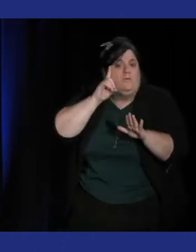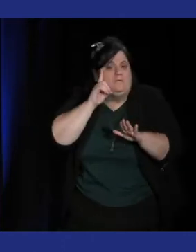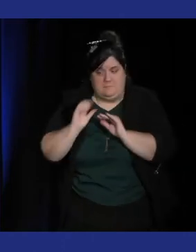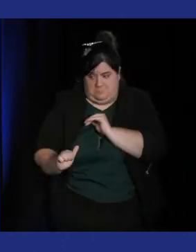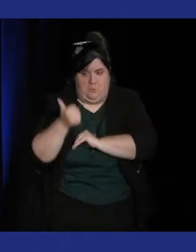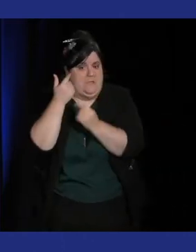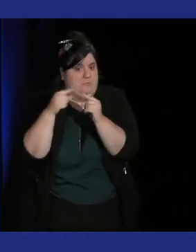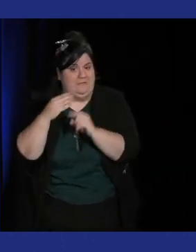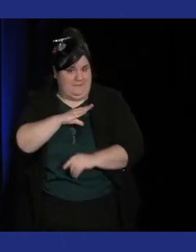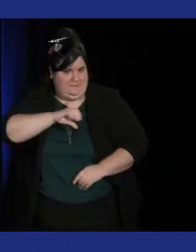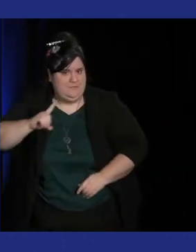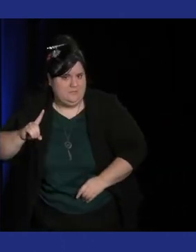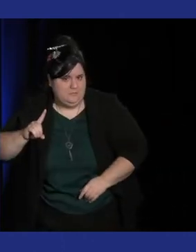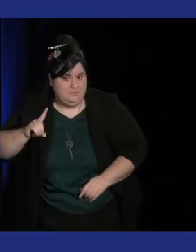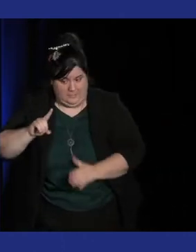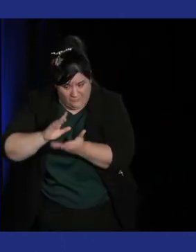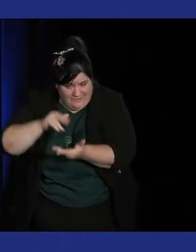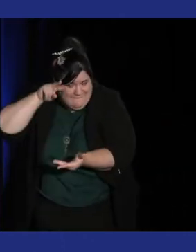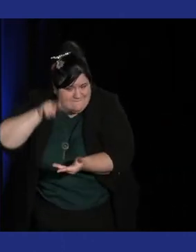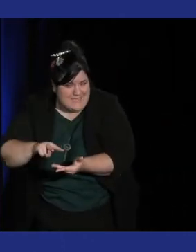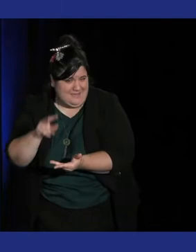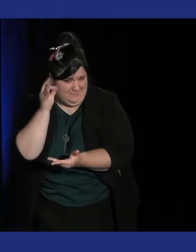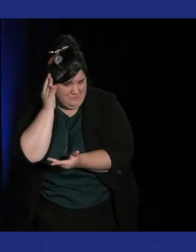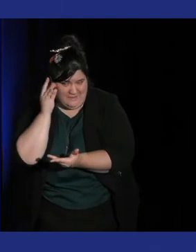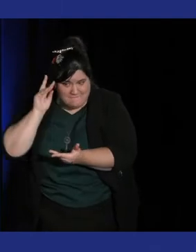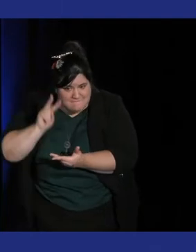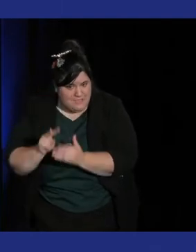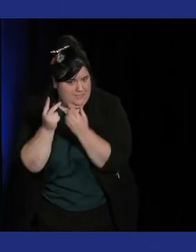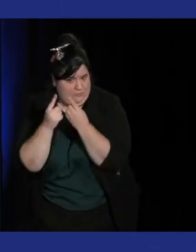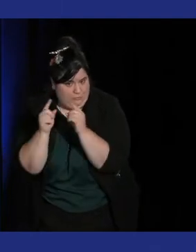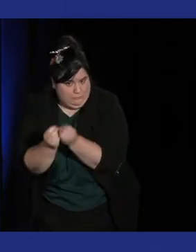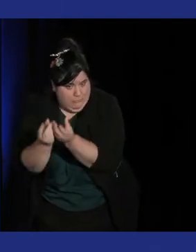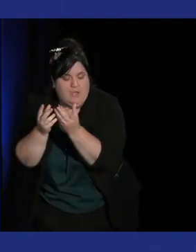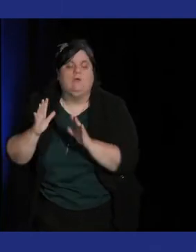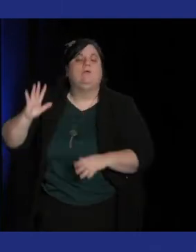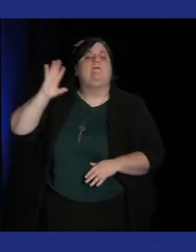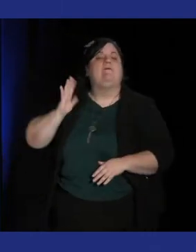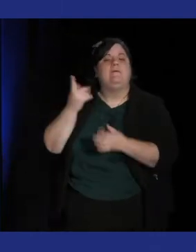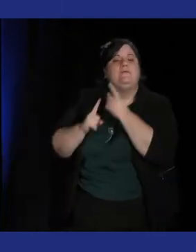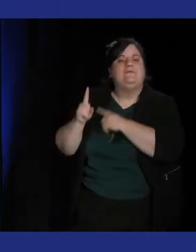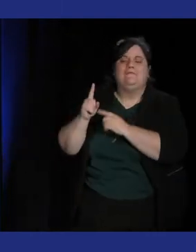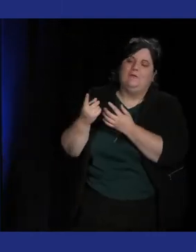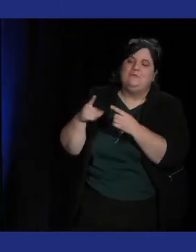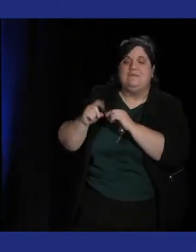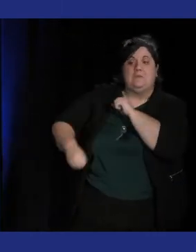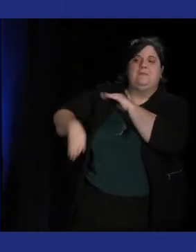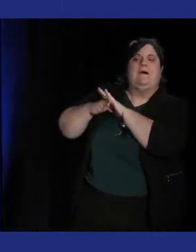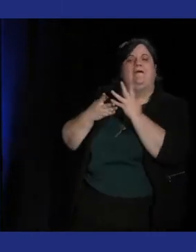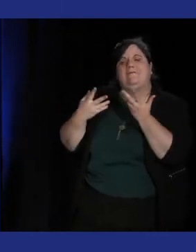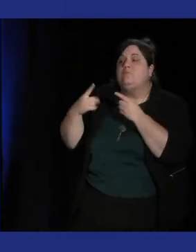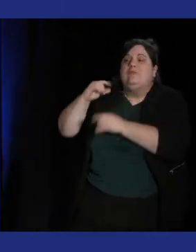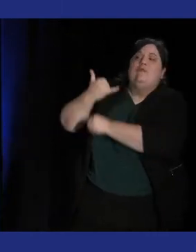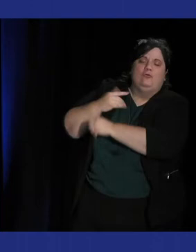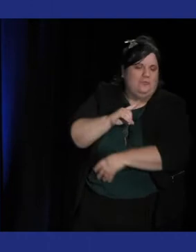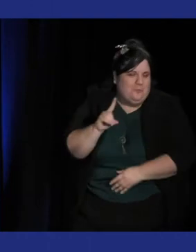et où on a pu commencer à avoir des vrais bandes-son. Non pas que la musique des jeux rétro n'était pas de la vraie musique mais en tout cas qui avait cette